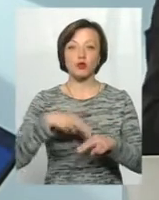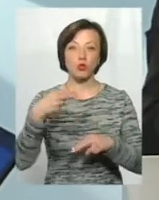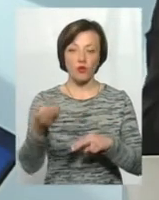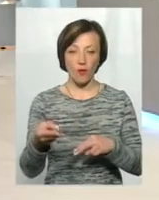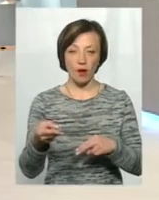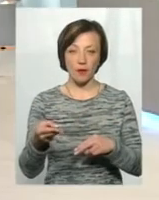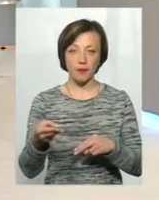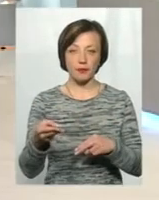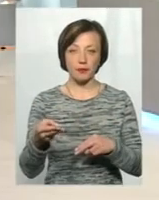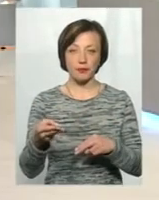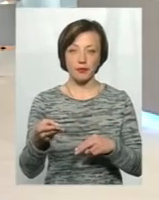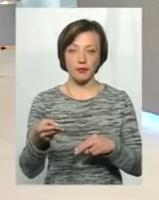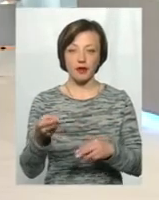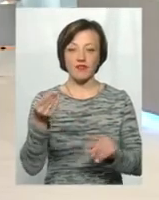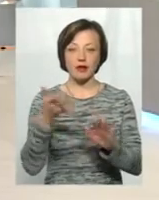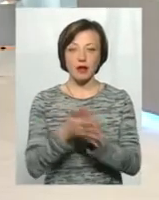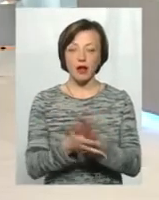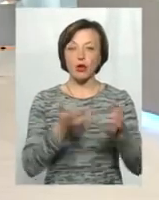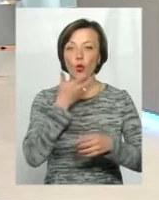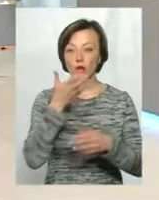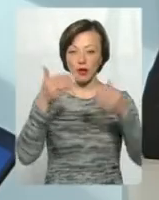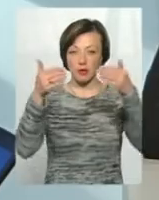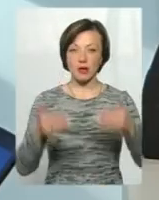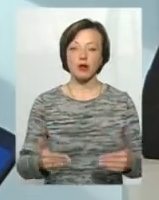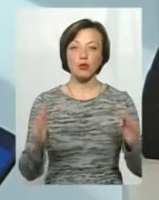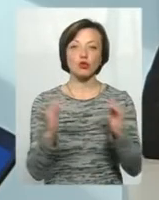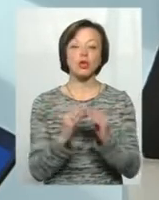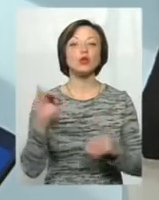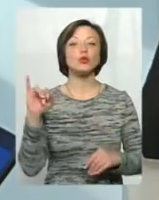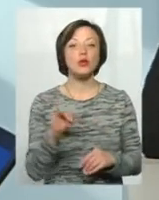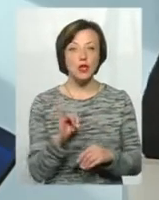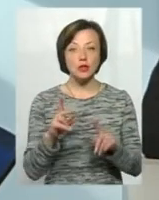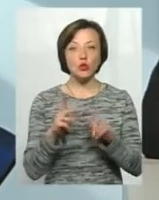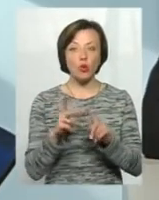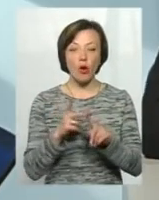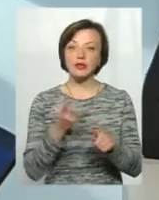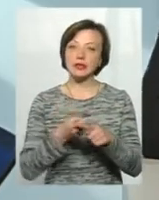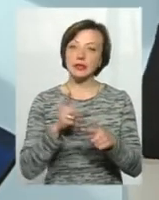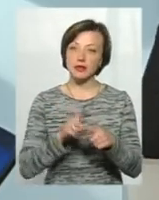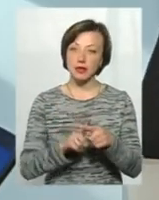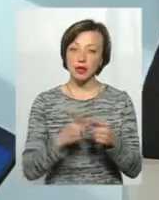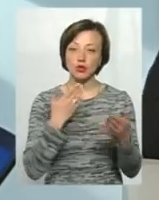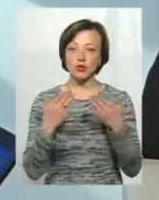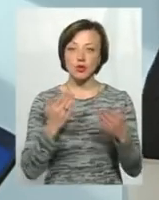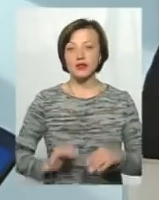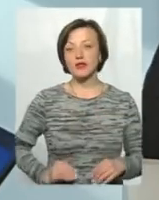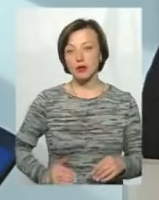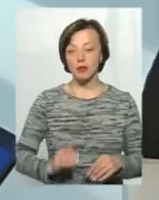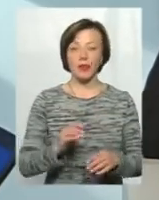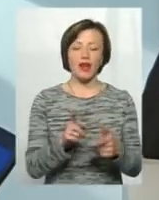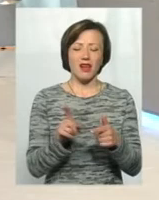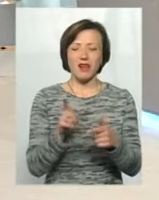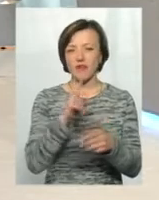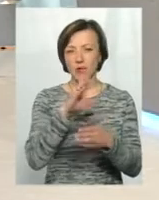компенсацію понесених витрат на утеплення свого будинку. І друга – це стосується юридичних осіб ОСББ.